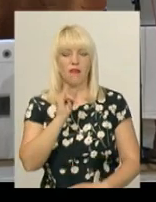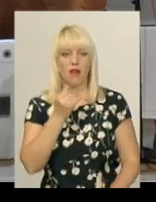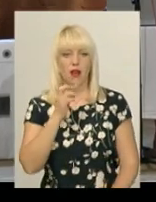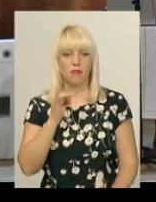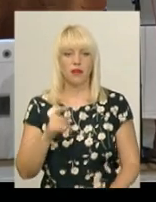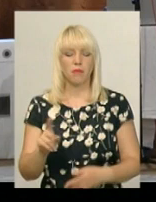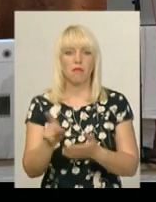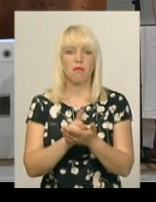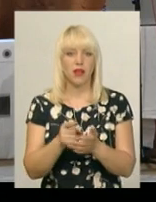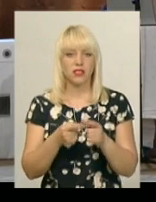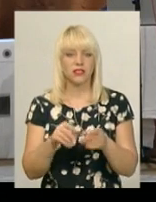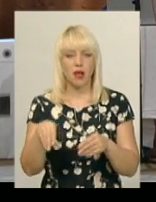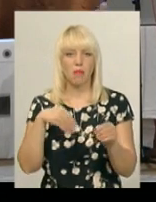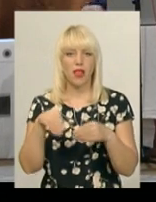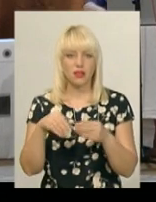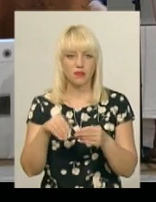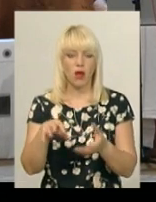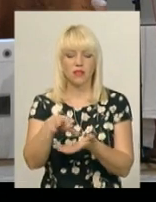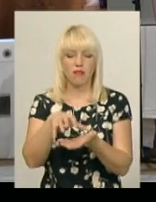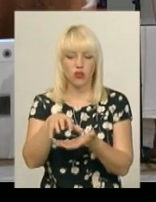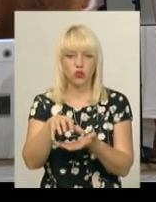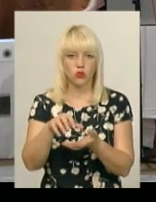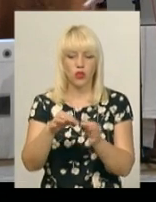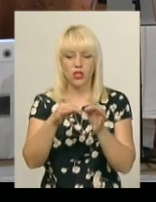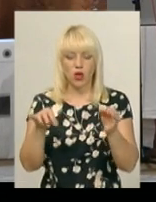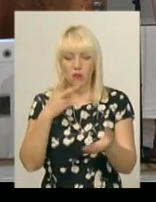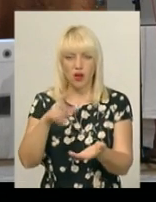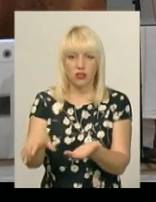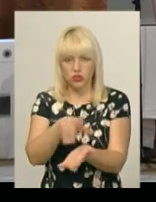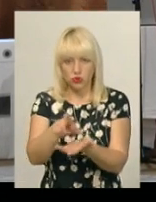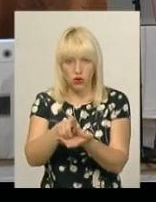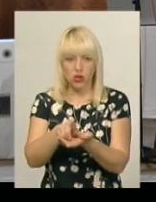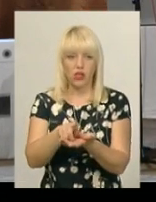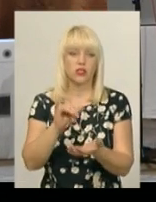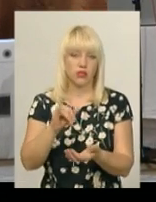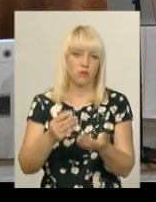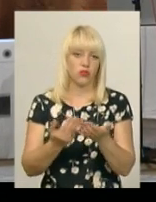пластмасова штука з довгим дротиком. Бачиш, подіргає і стрілочка буде рухатись.